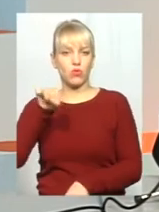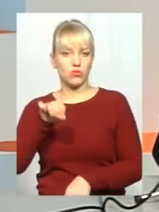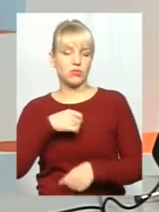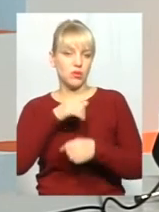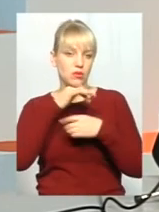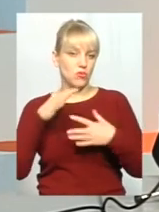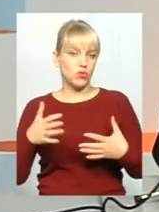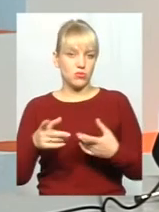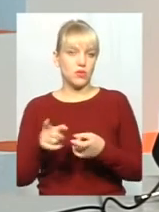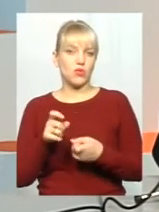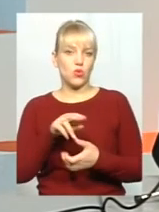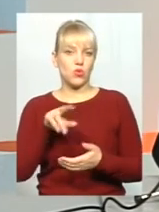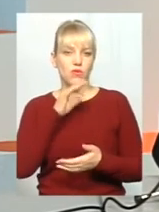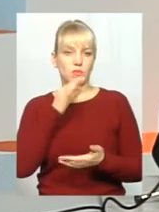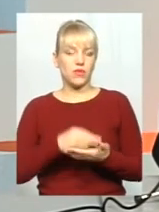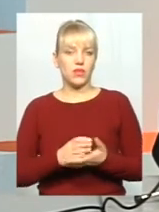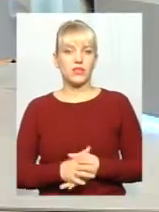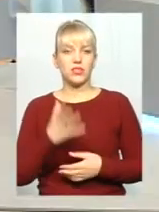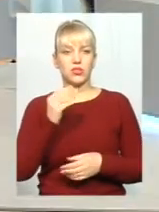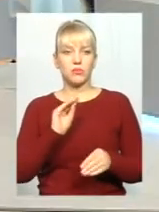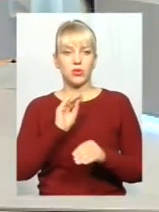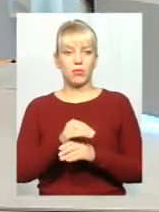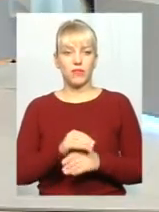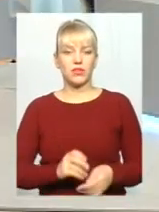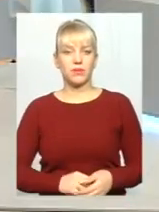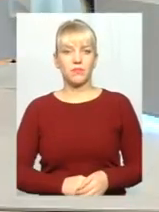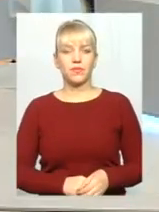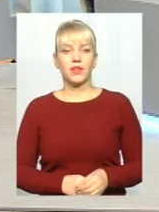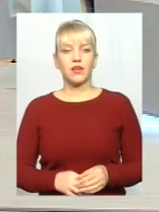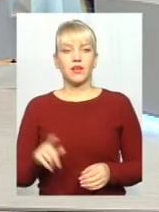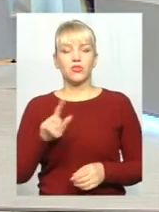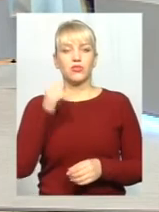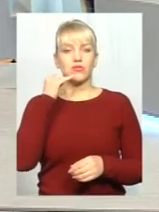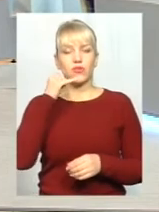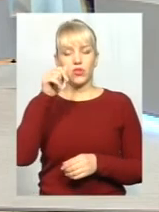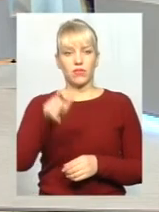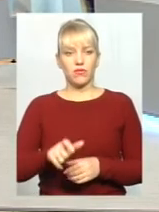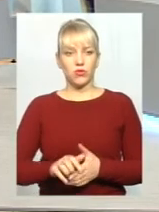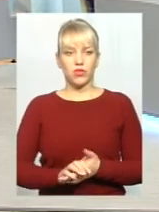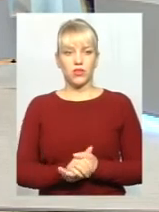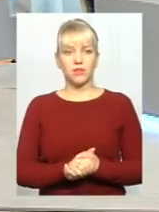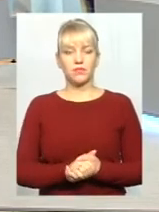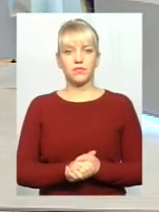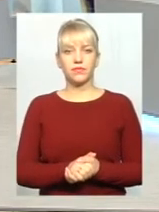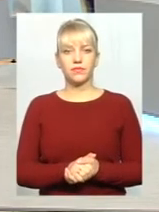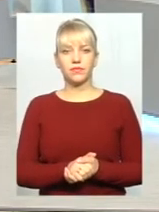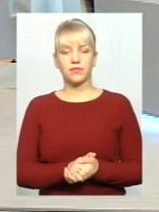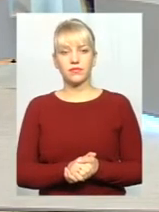можемо. Я би ще хотів додати на рахунок те, що дзвонив чоловік.